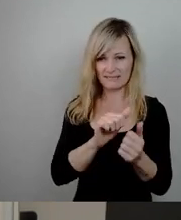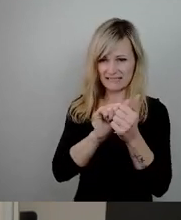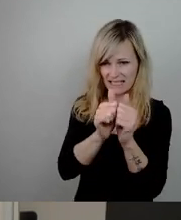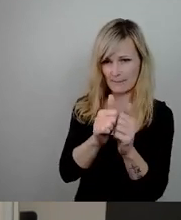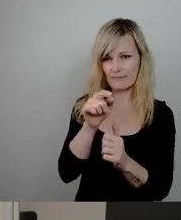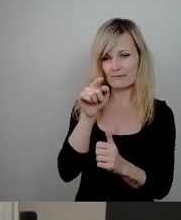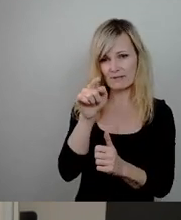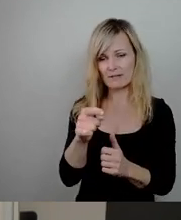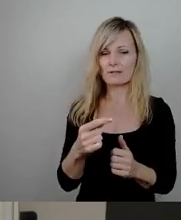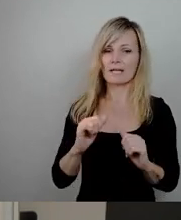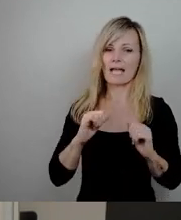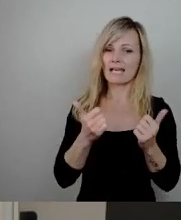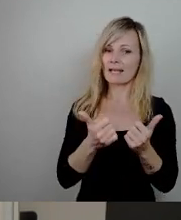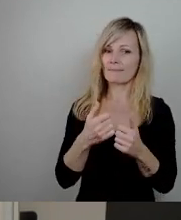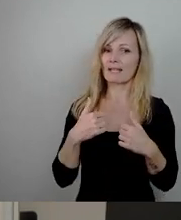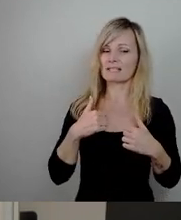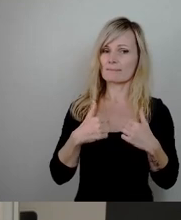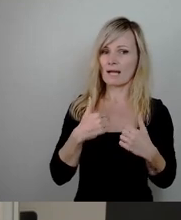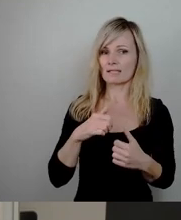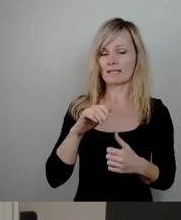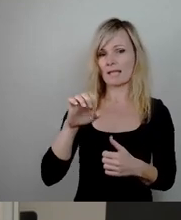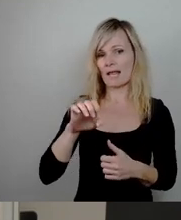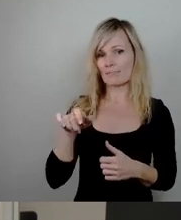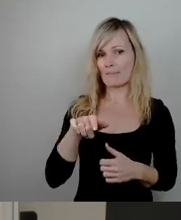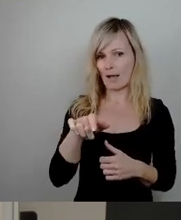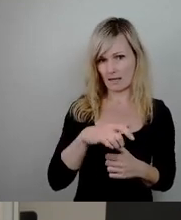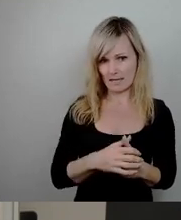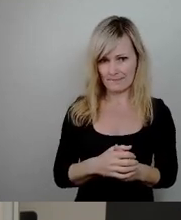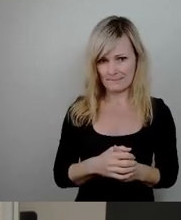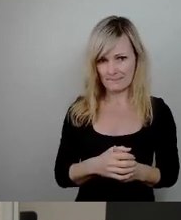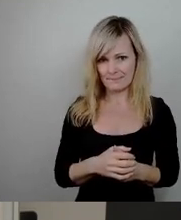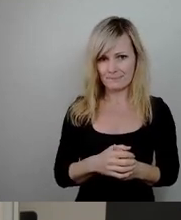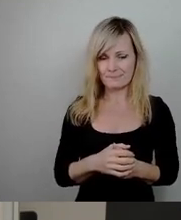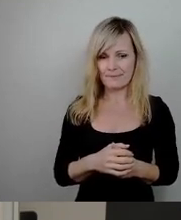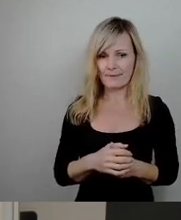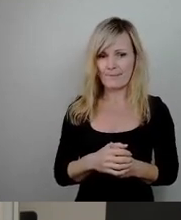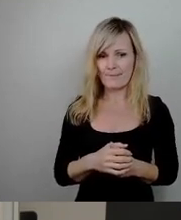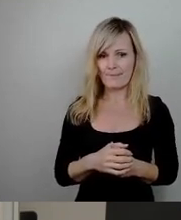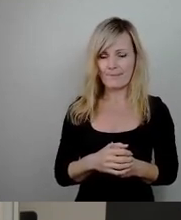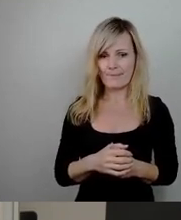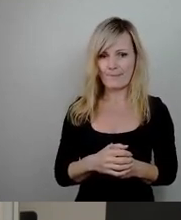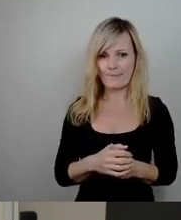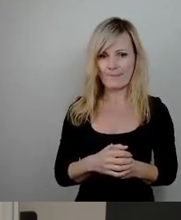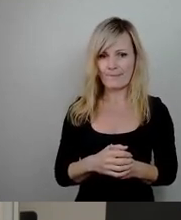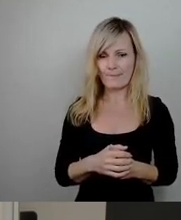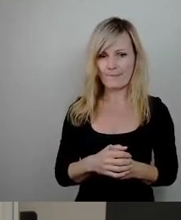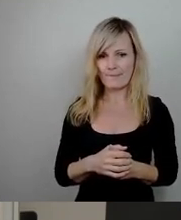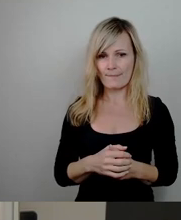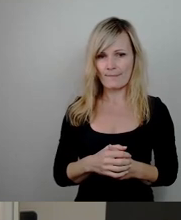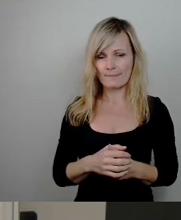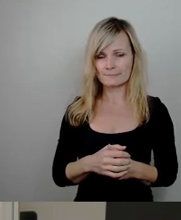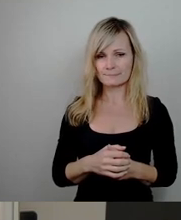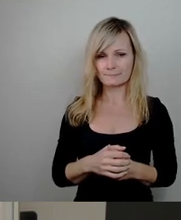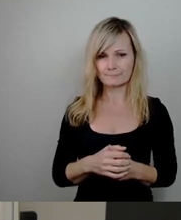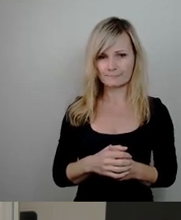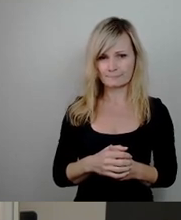Erlebnisbades Elba Mara. Und dass das vor allem vor Ort diese Überlegung